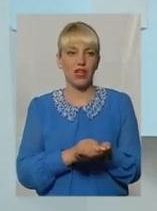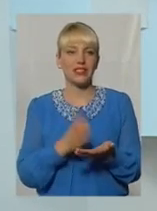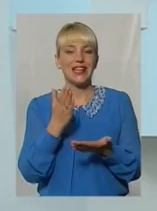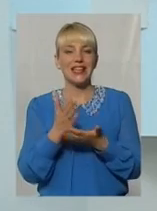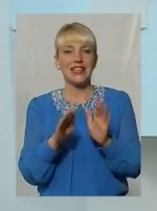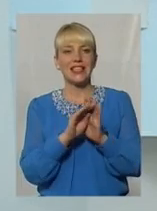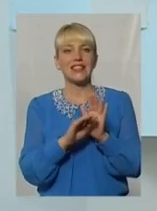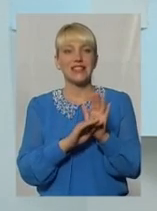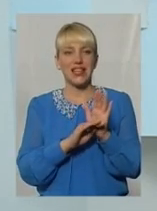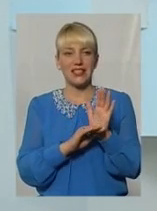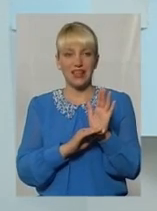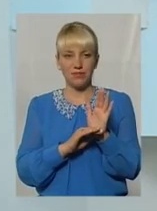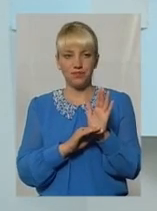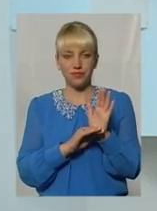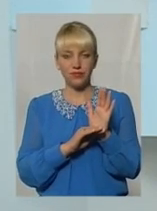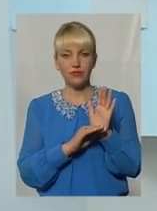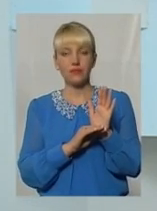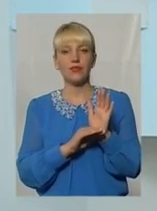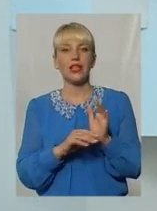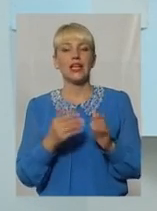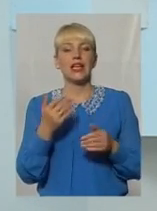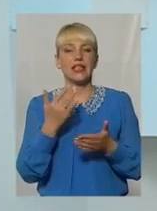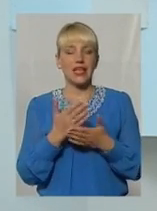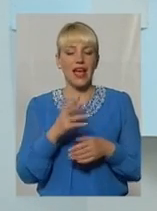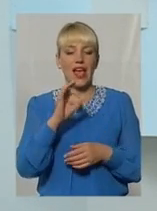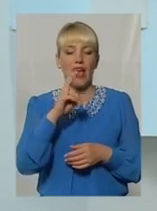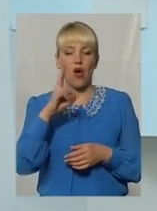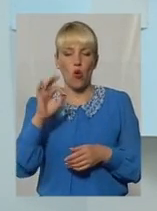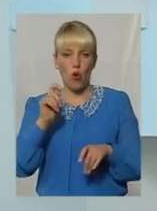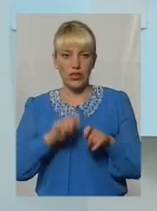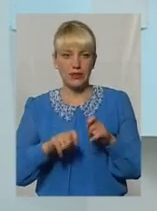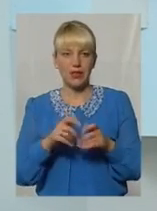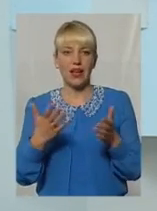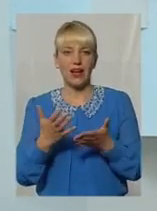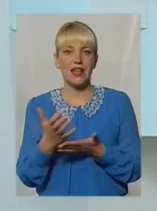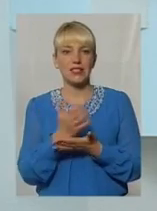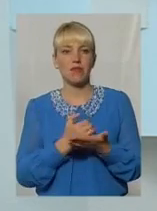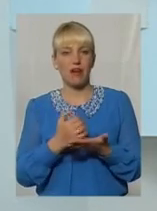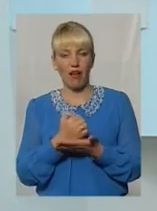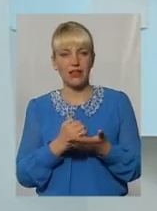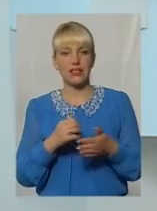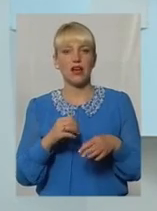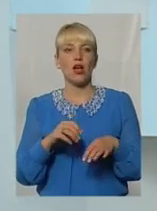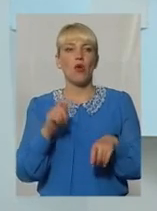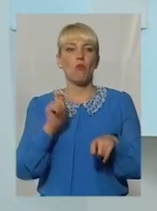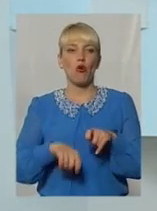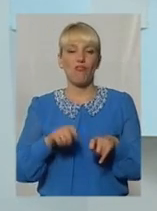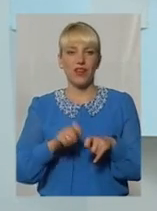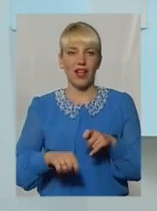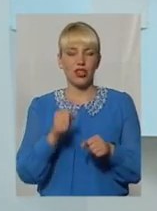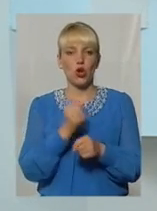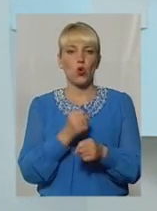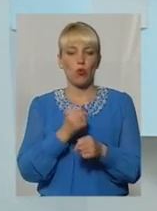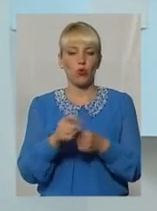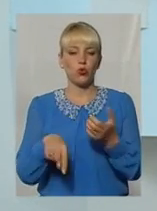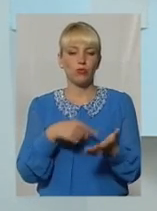яка, для цього є в нас екологічна інспекція, яка збирається перевіряти роботу міста з приводу якраз